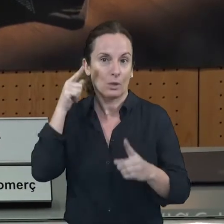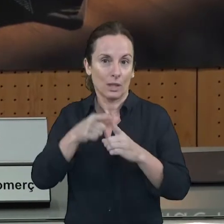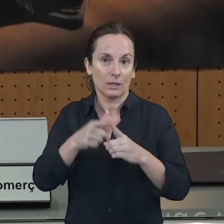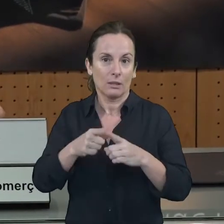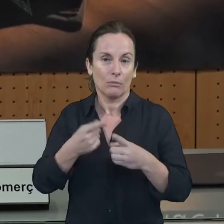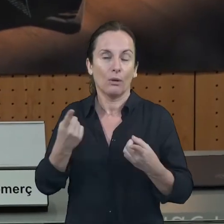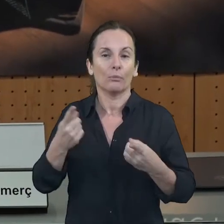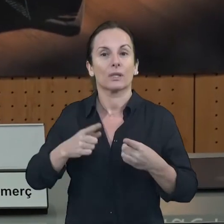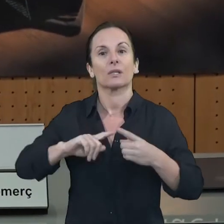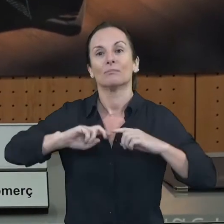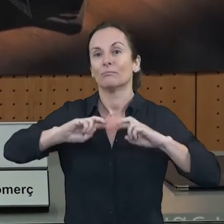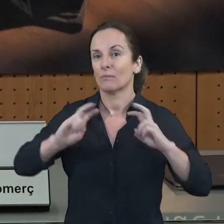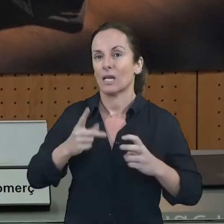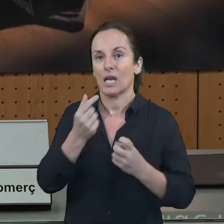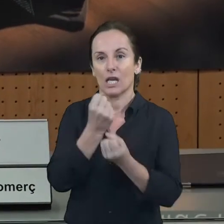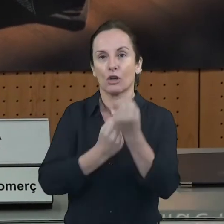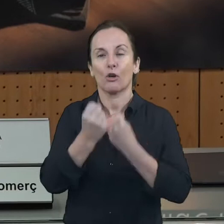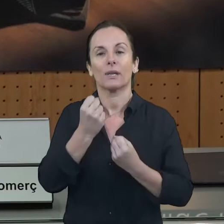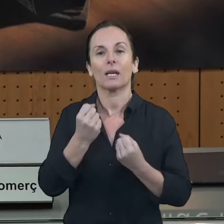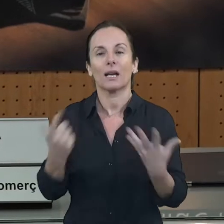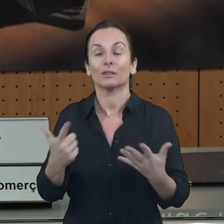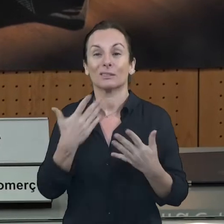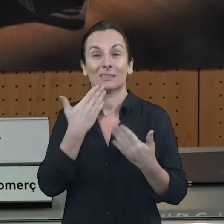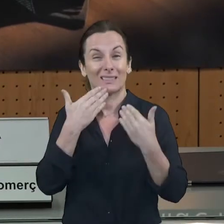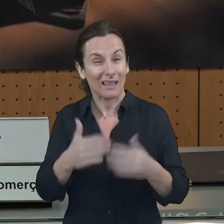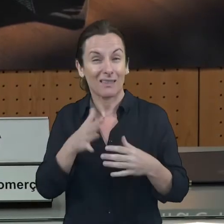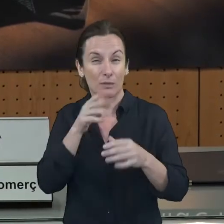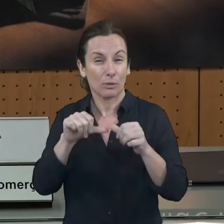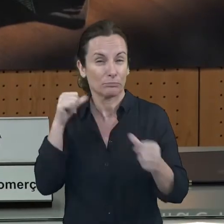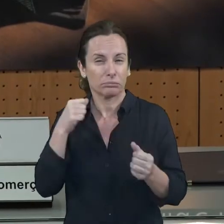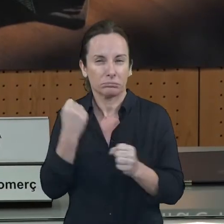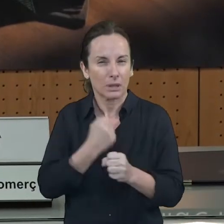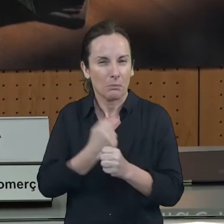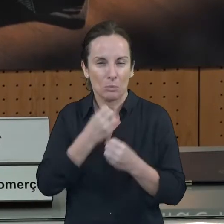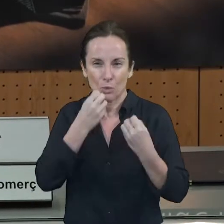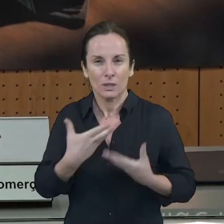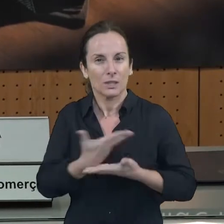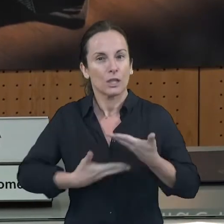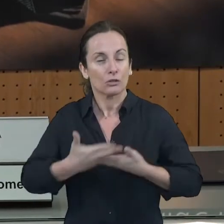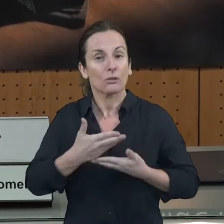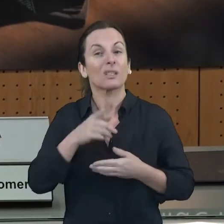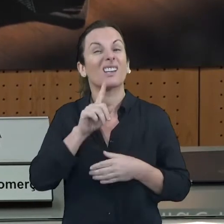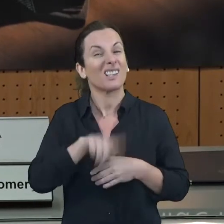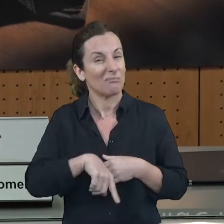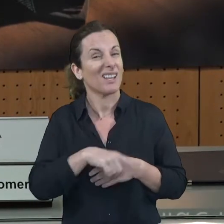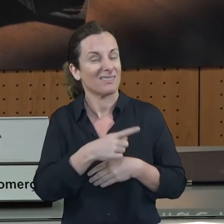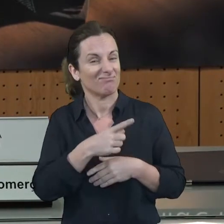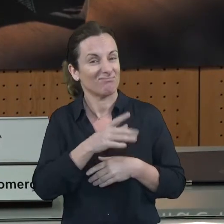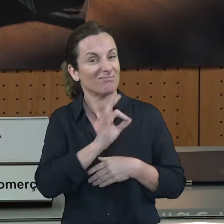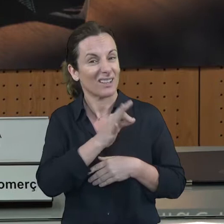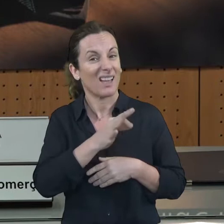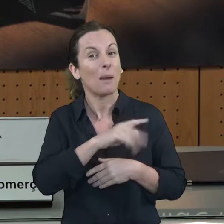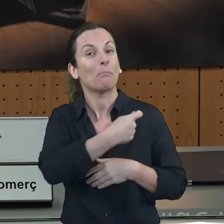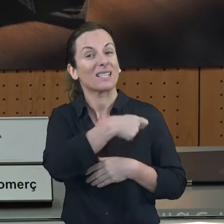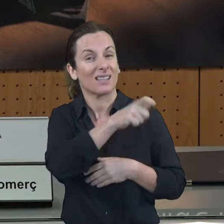i la bona feina que hem fet plegats. I la satisfacció també de la que tu deies, president, de poder treballar junts. I que això sigui un inici d'un